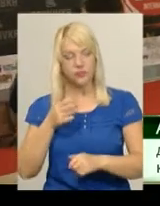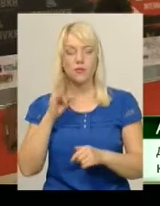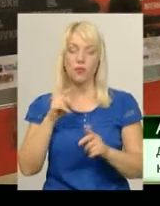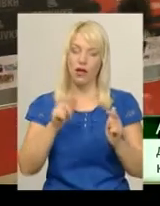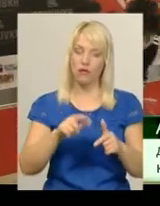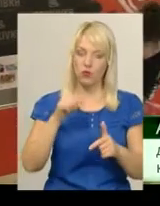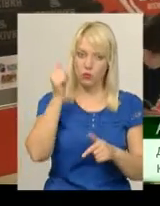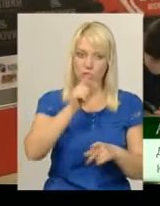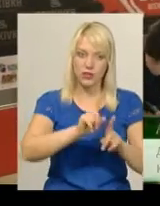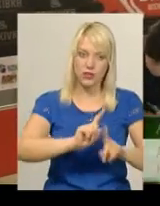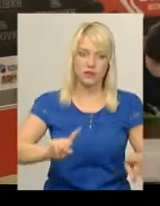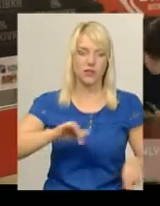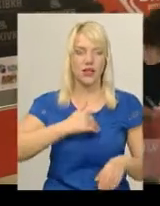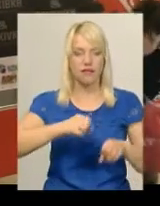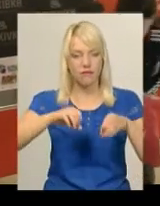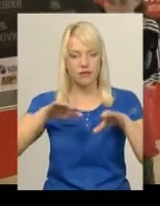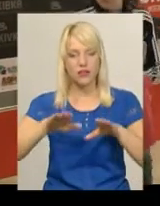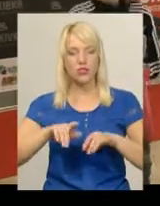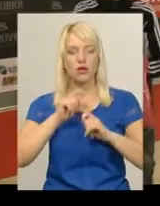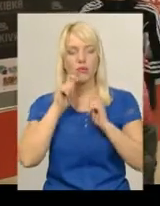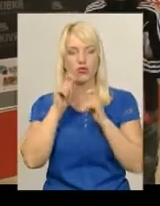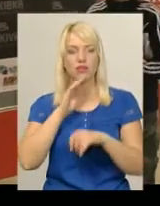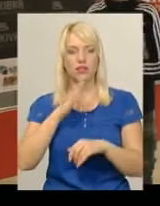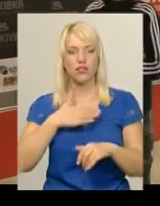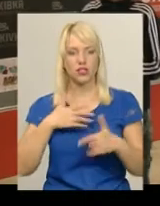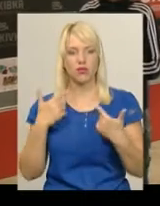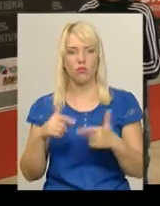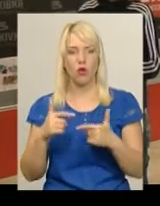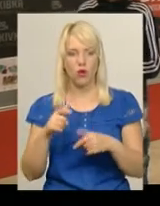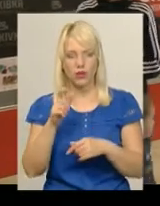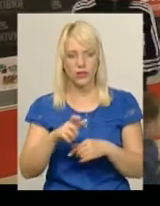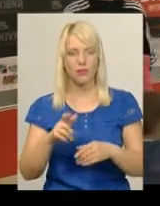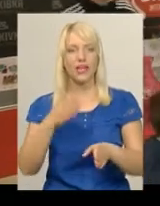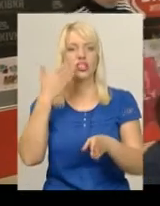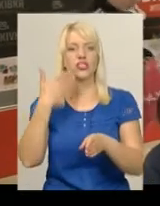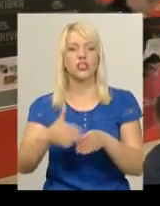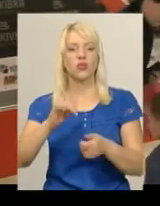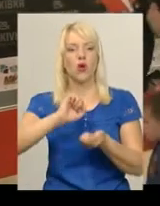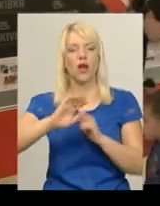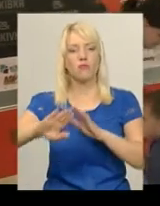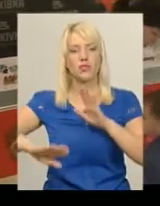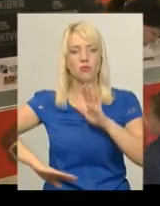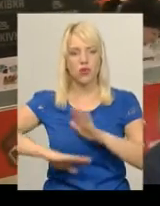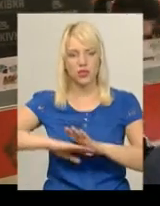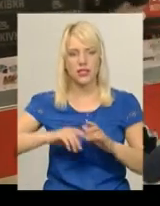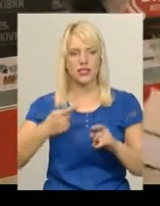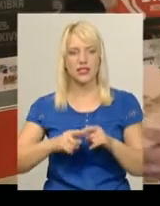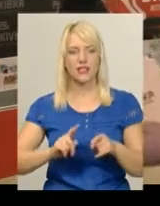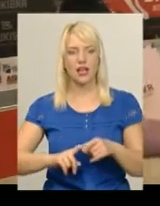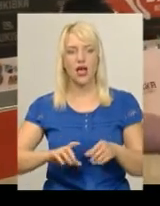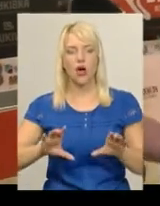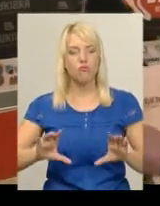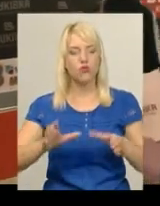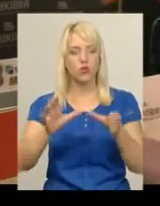вирішили подарувати нашим гостям частинку Кам'янця-Подільського. І цей символ, який називається фестиваль – це Бруківка.